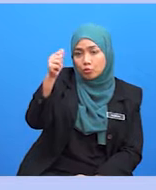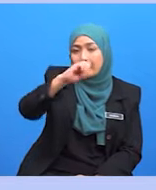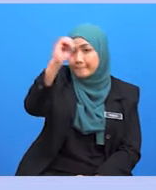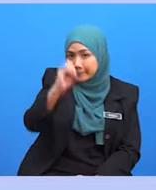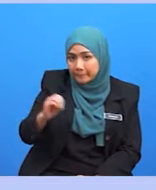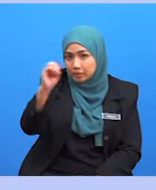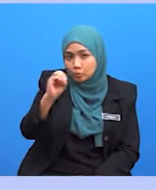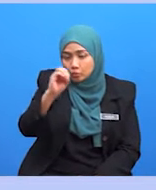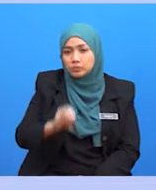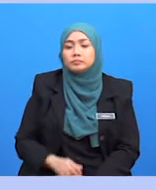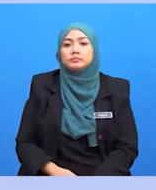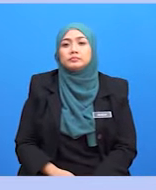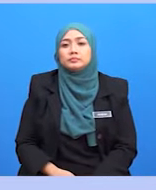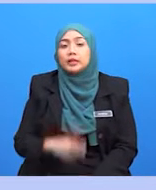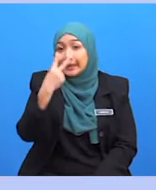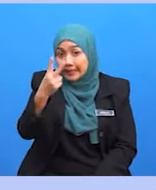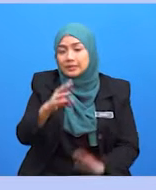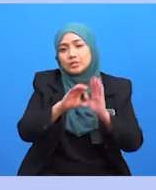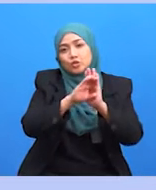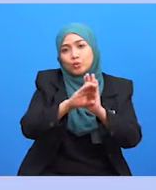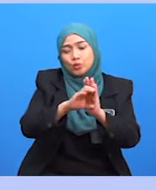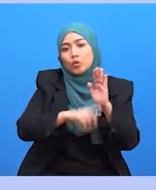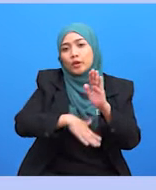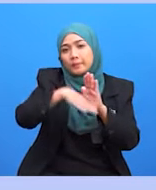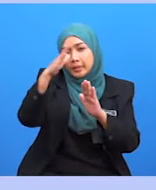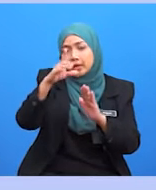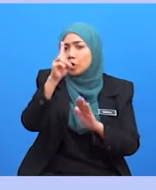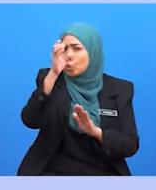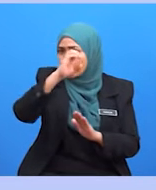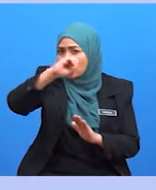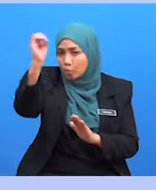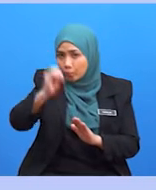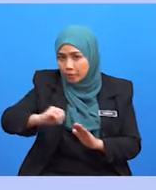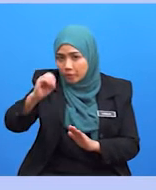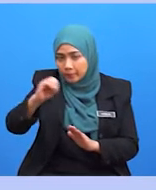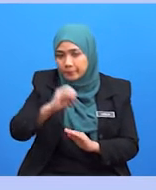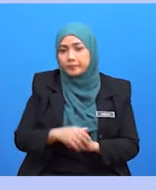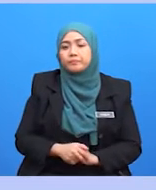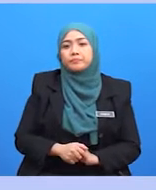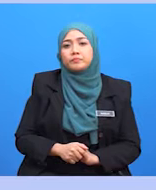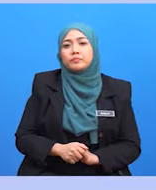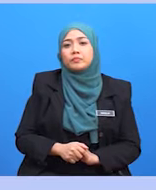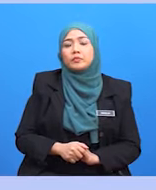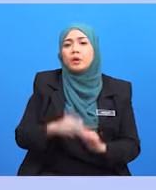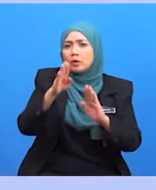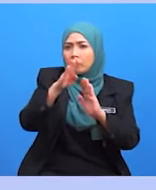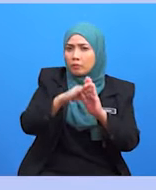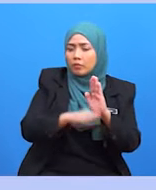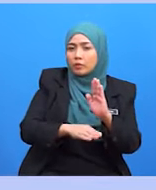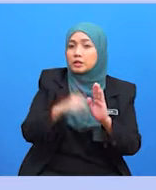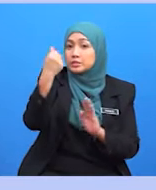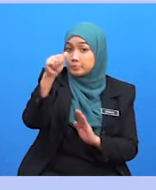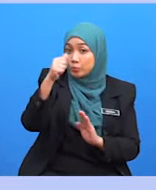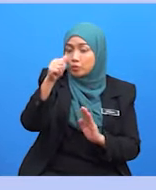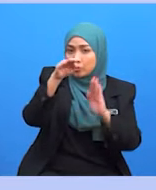% Lihat pada contoh dari warna 100% dikurangkan tona sebanyak 10 peringkat